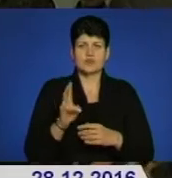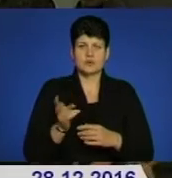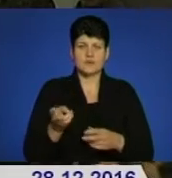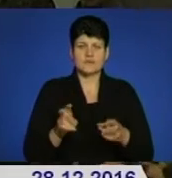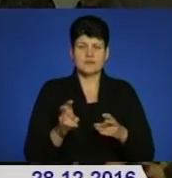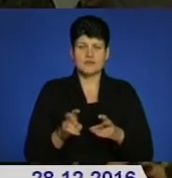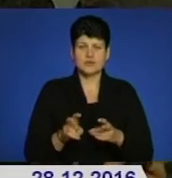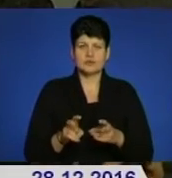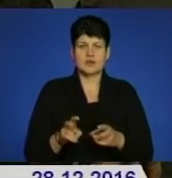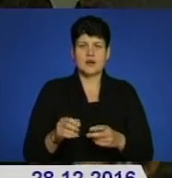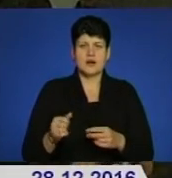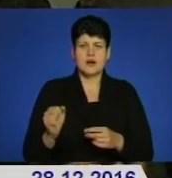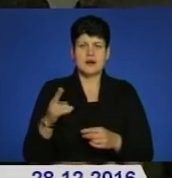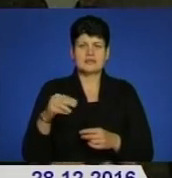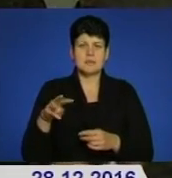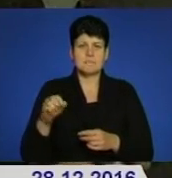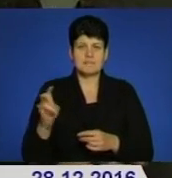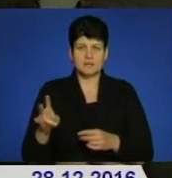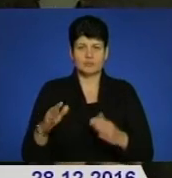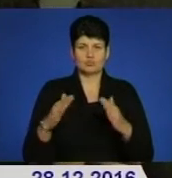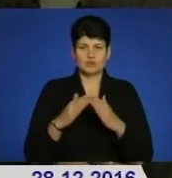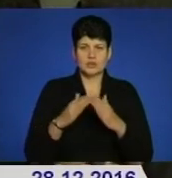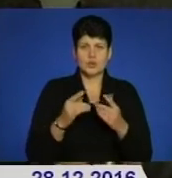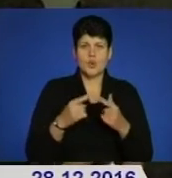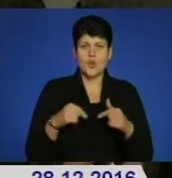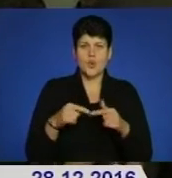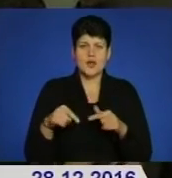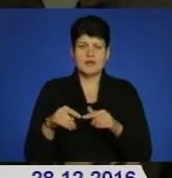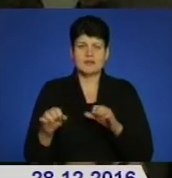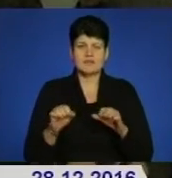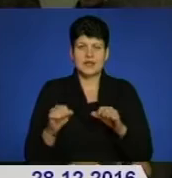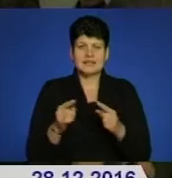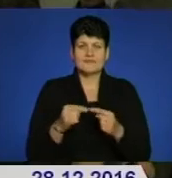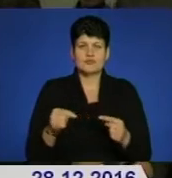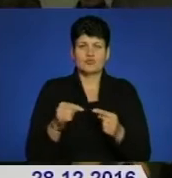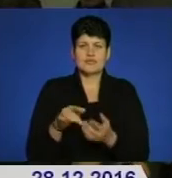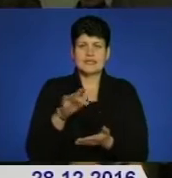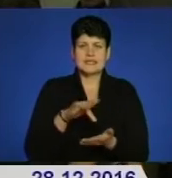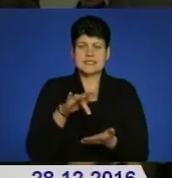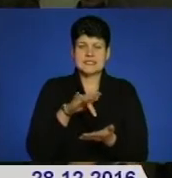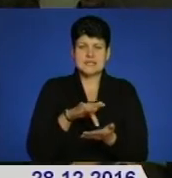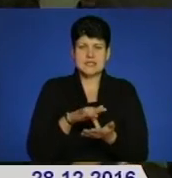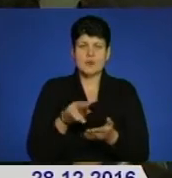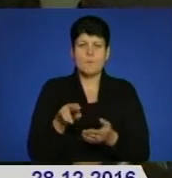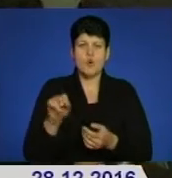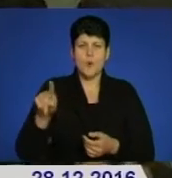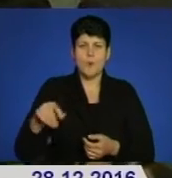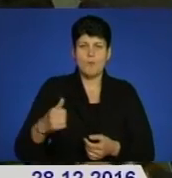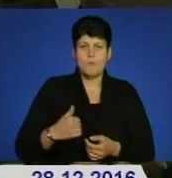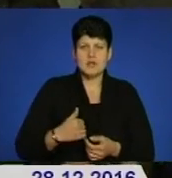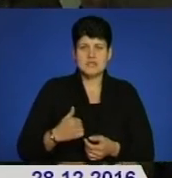адмінбудинок, органи влади, відповідний центр по мобілізації,